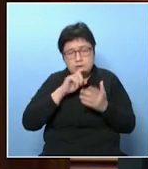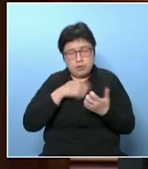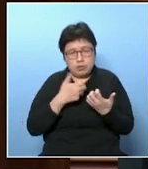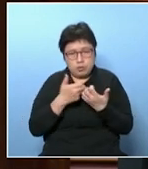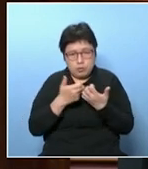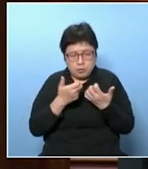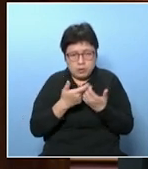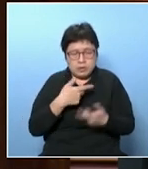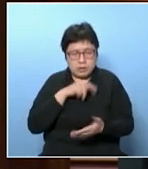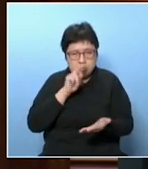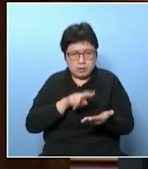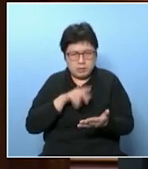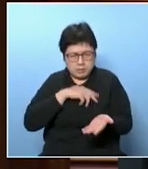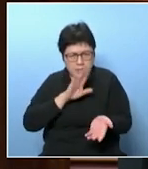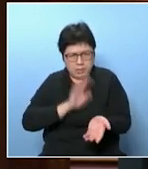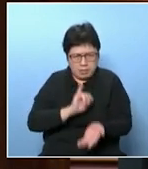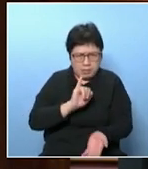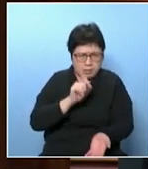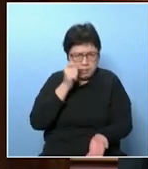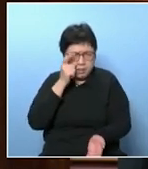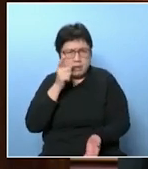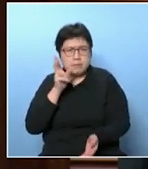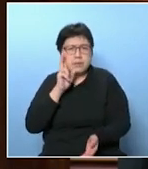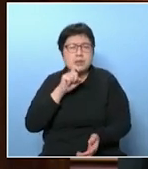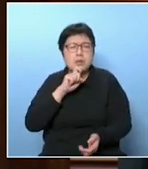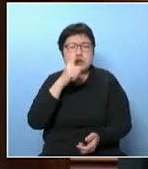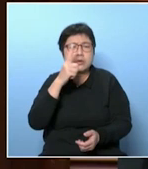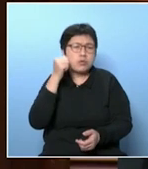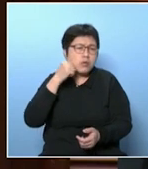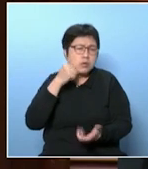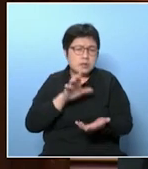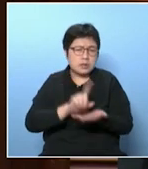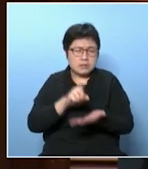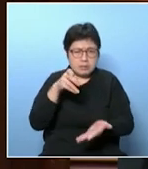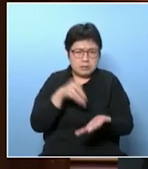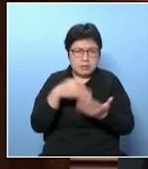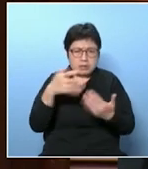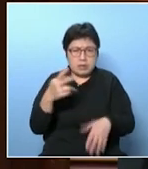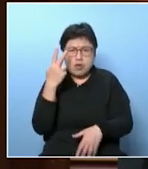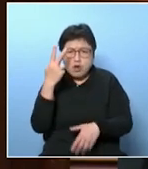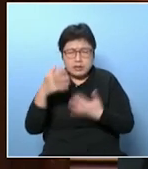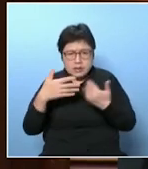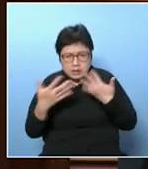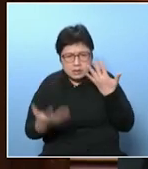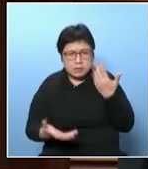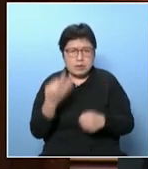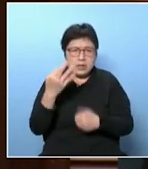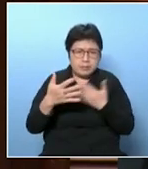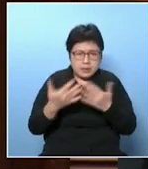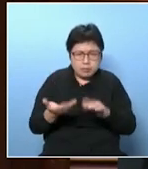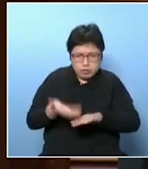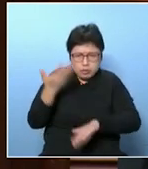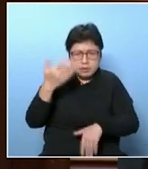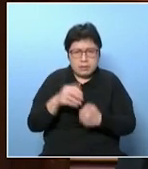看尤其是一些不尋常的情況譬如有一個長者是一年之內登記了兩次或者三次以上